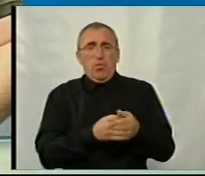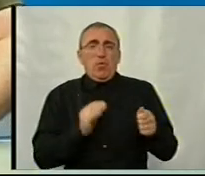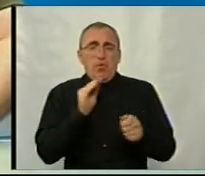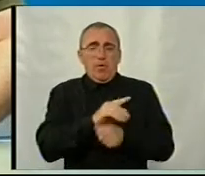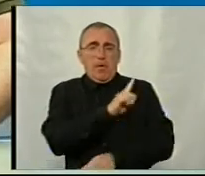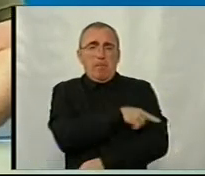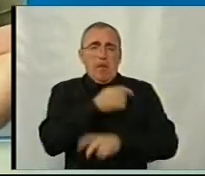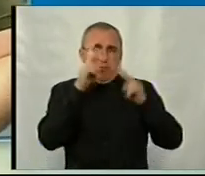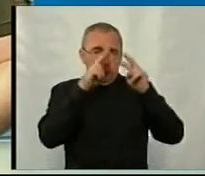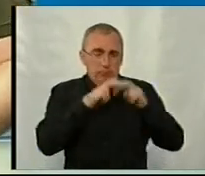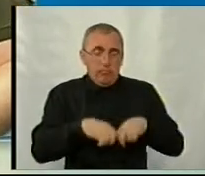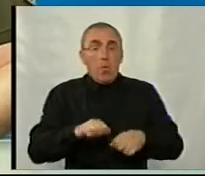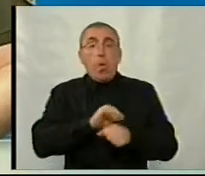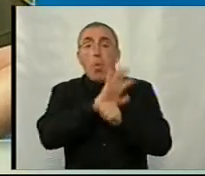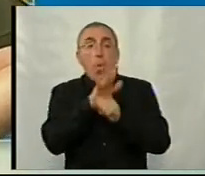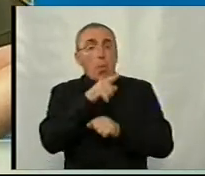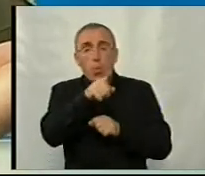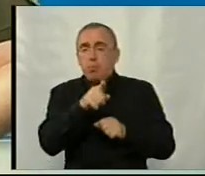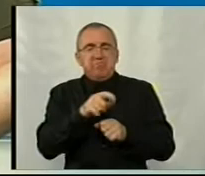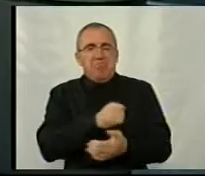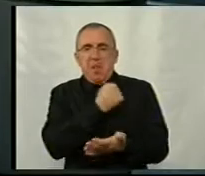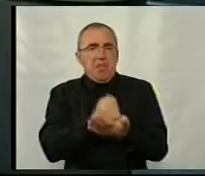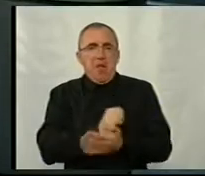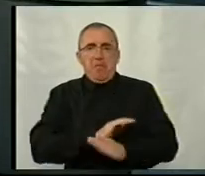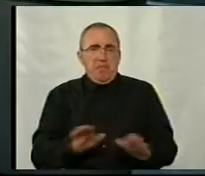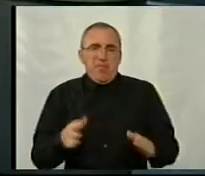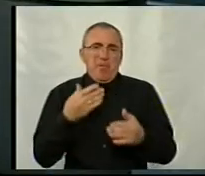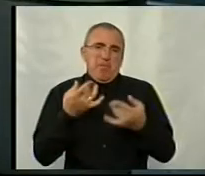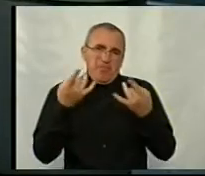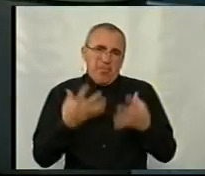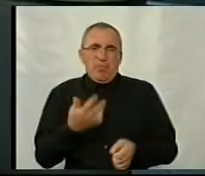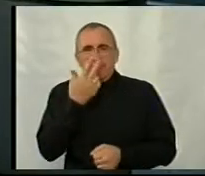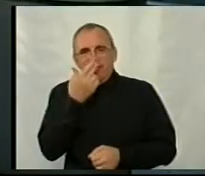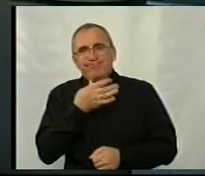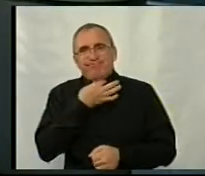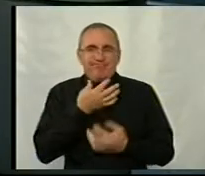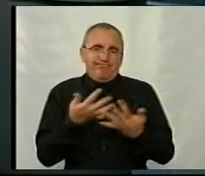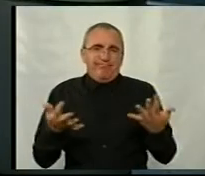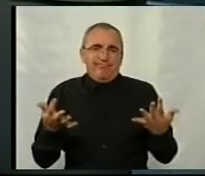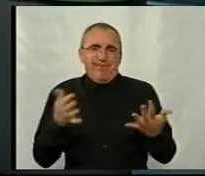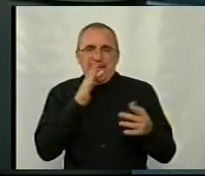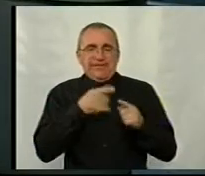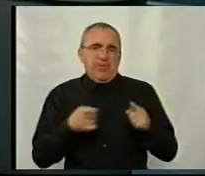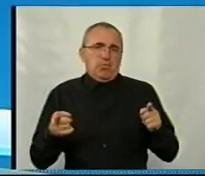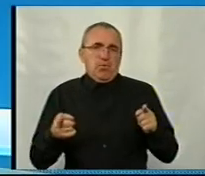медичне обстеження, де коронавірус у них не підтвердився. Були прості респіраторні захворювання, як сезонні.